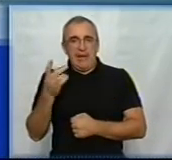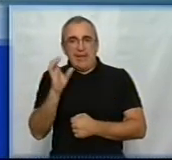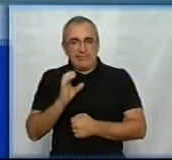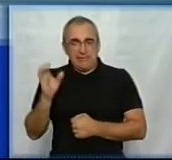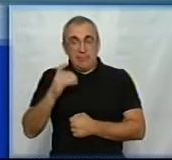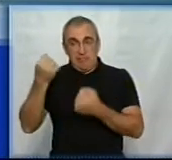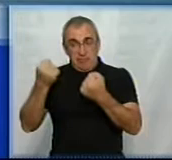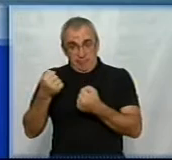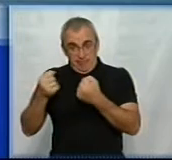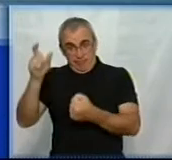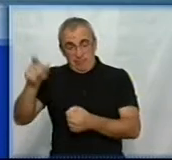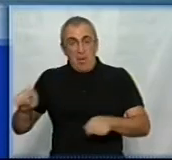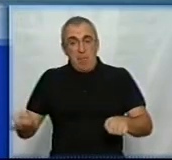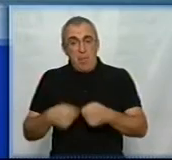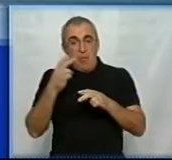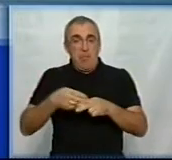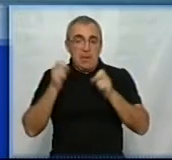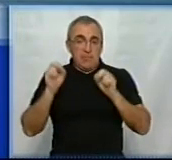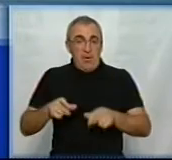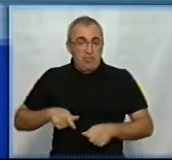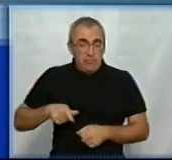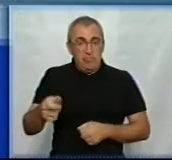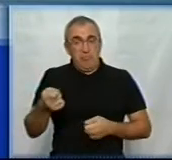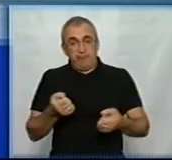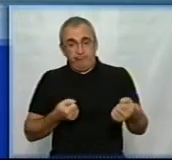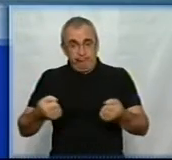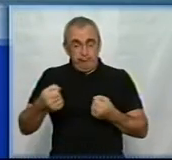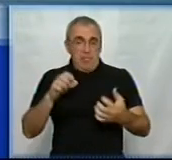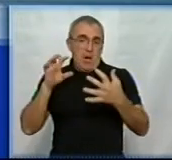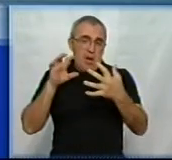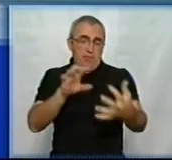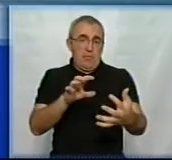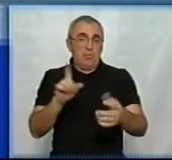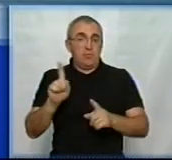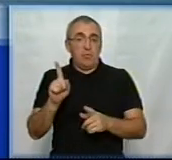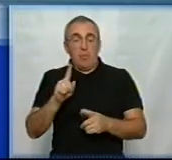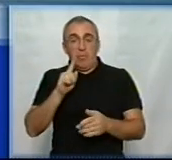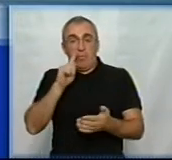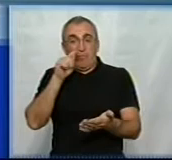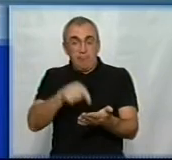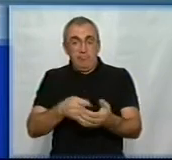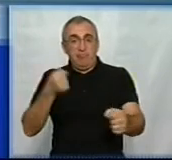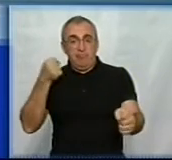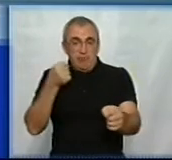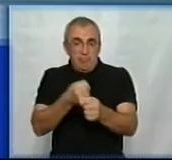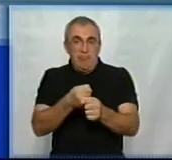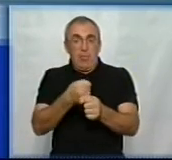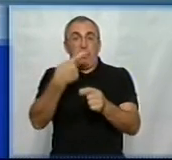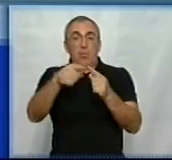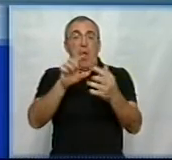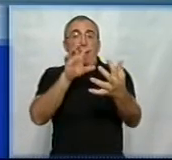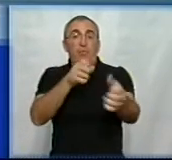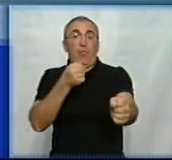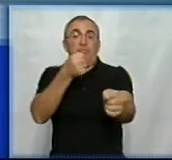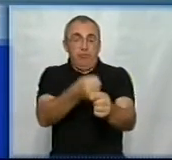підозрюють у порушенні правил безпеки дорожнього руху під час керування пасажирським автобусом, що призвело до зіткнення з іншим автобусом.